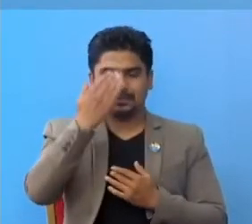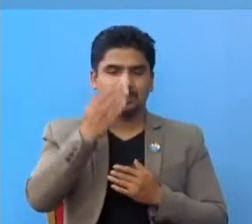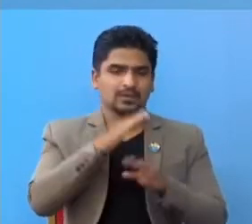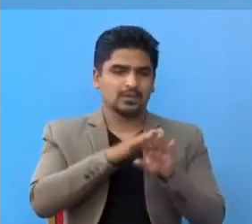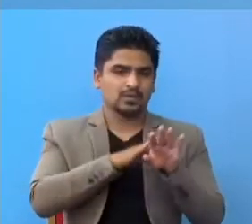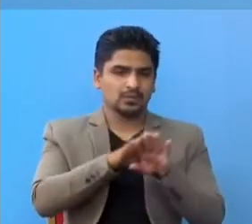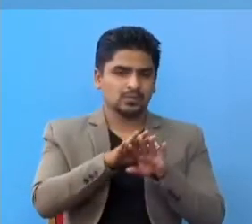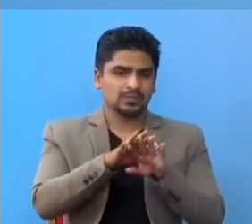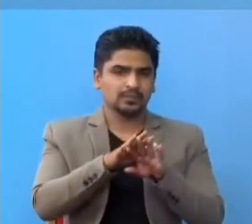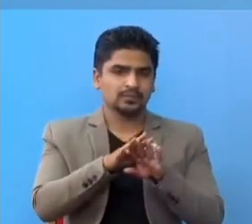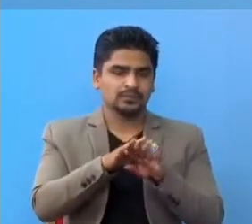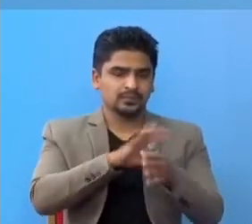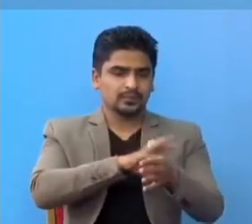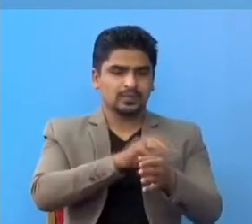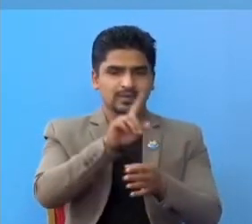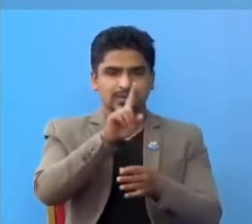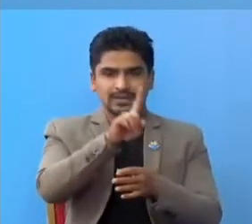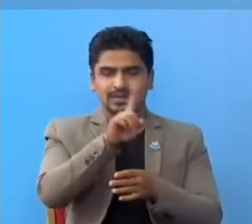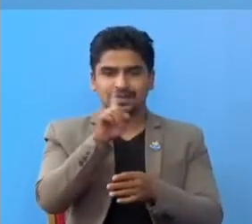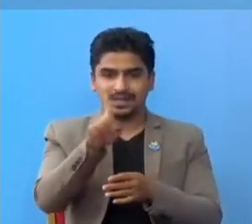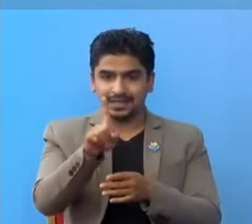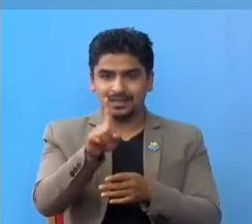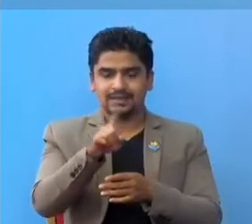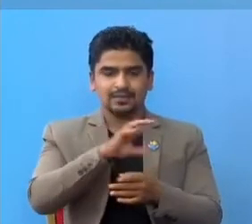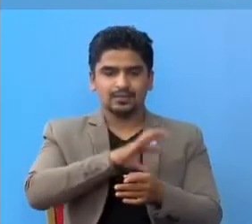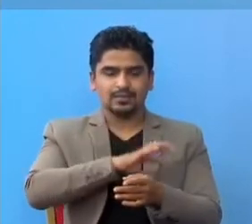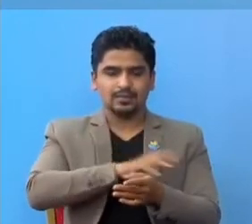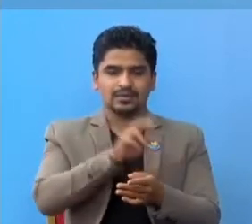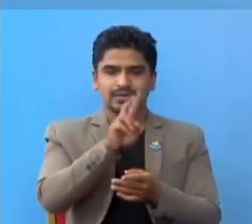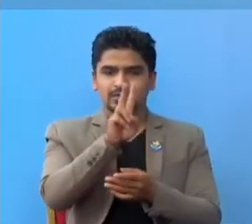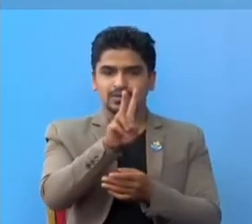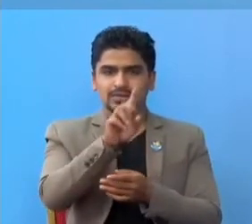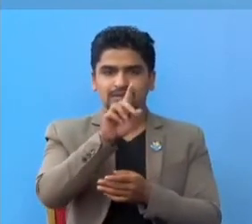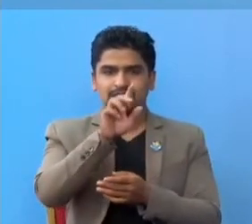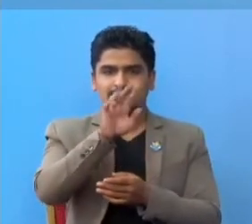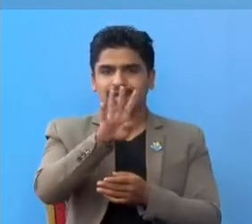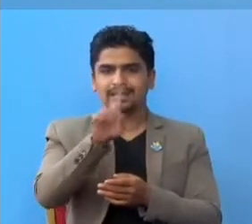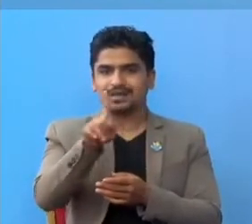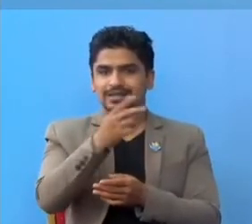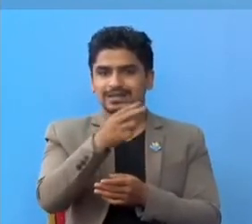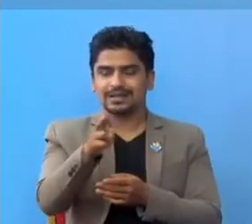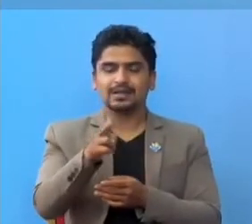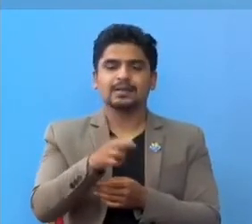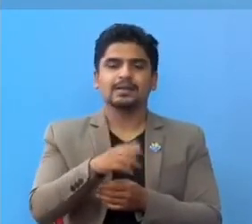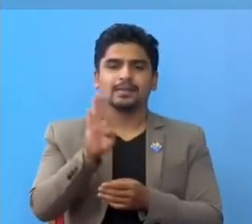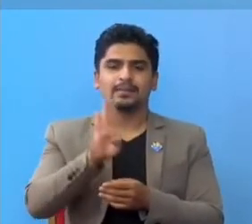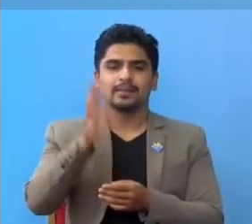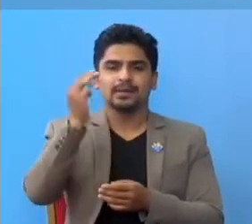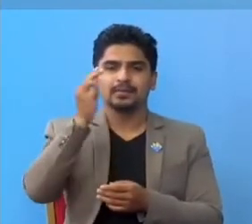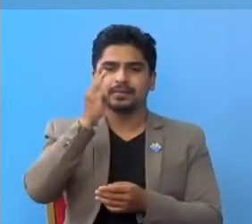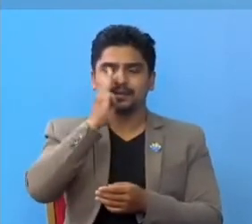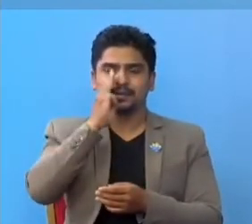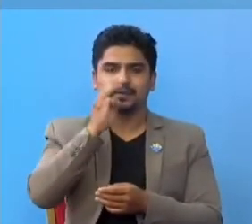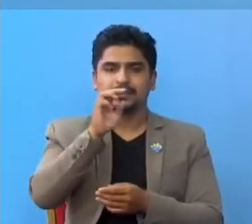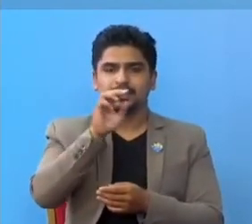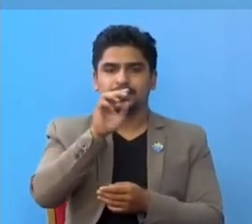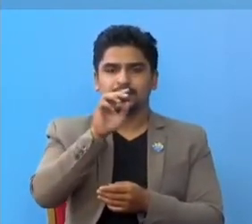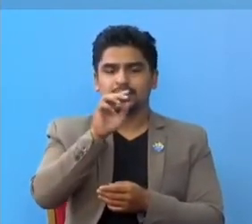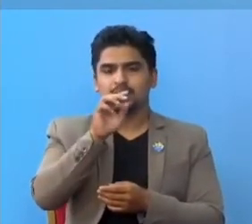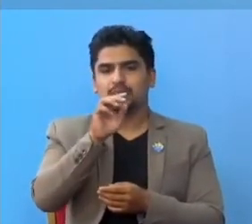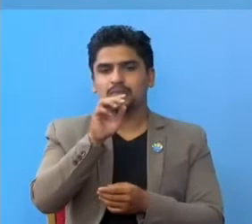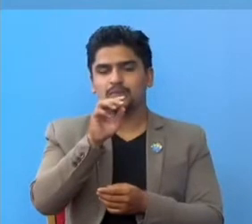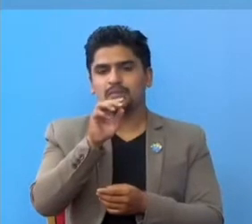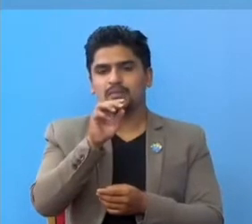बिवरन्य स्परकार सह। उन्हान